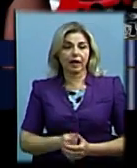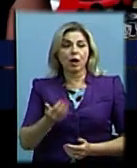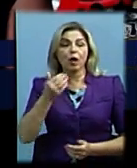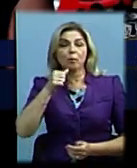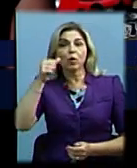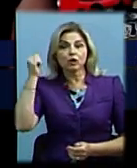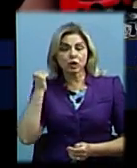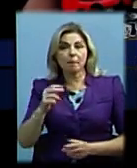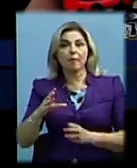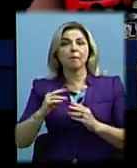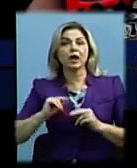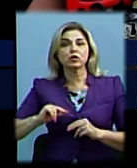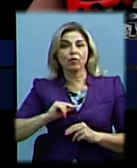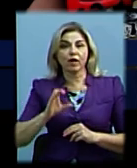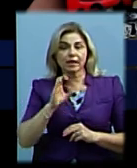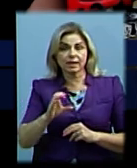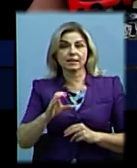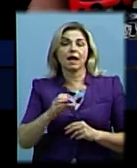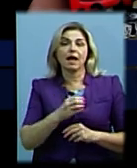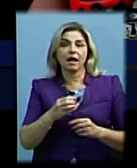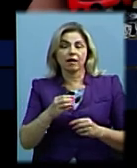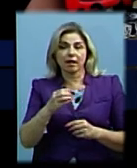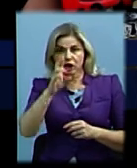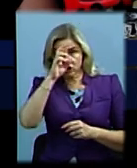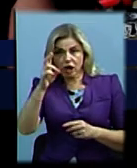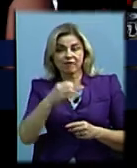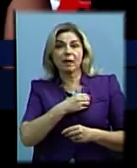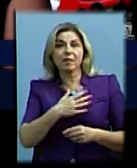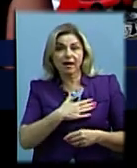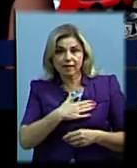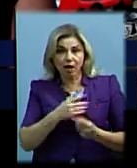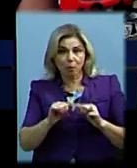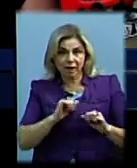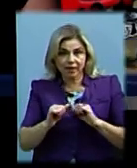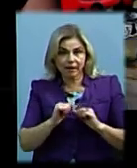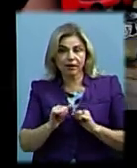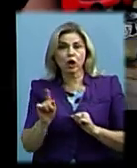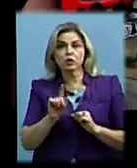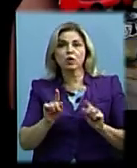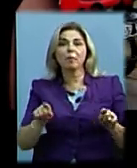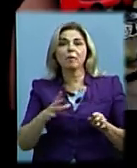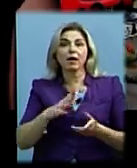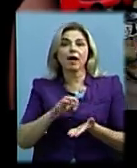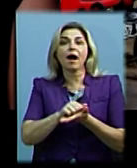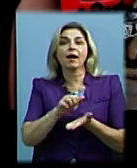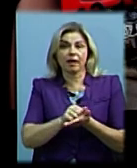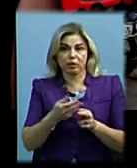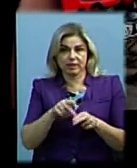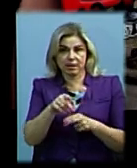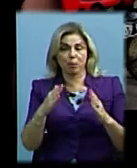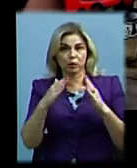фондом державного майна для того, щоб отримати ось цю будівлю в оренду, в користування.